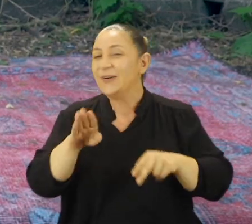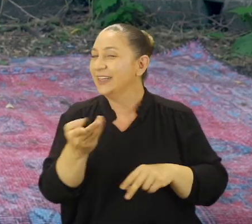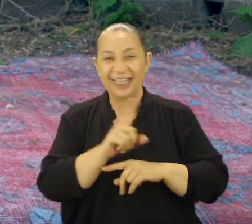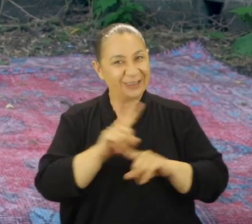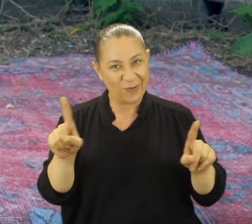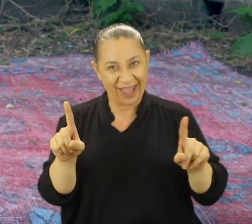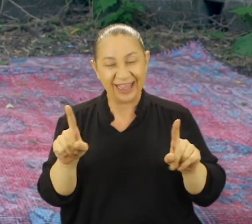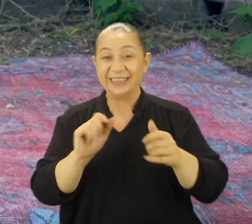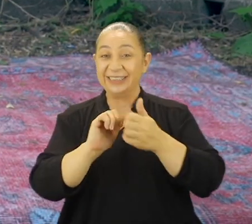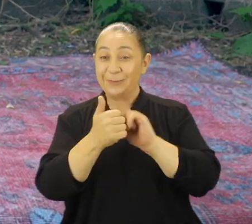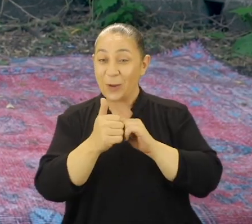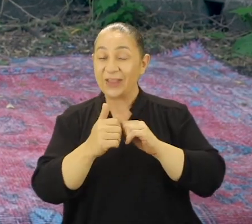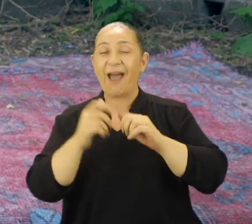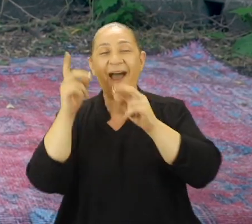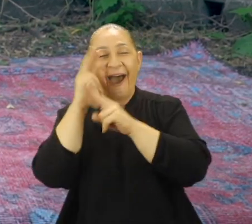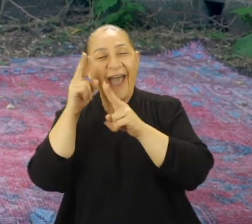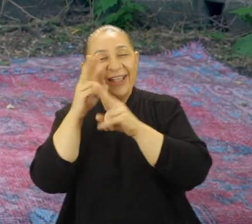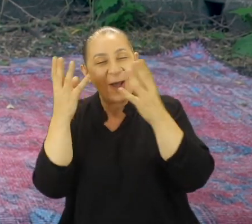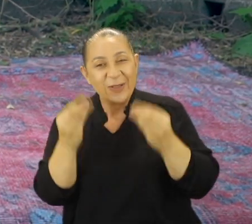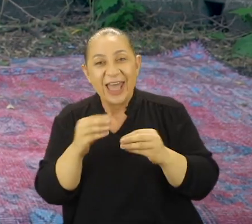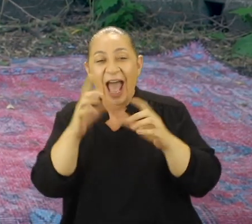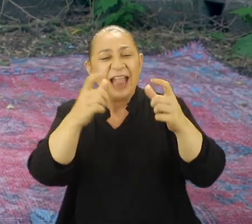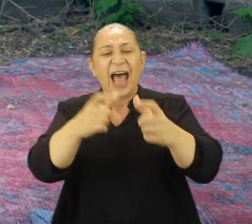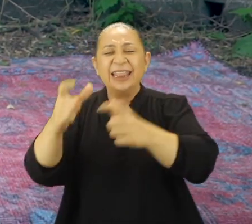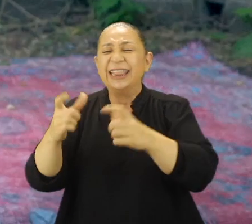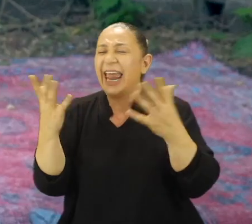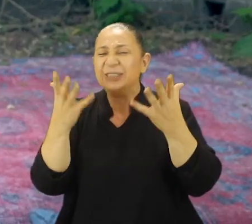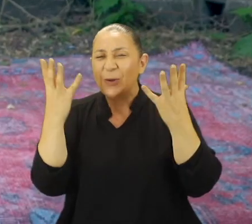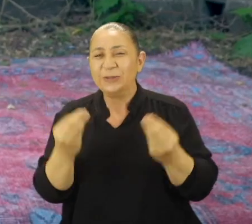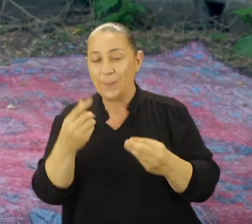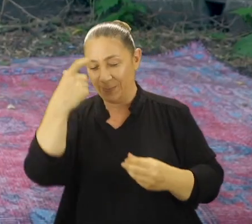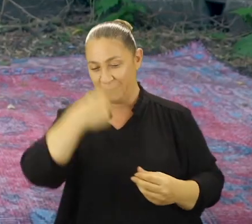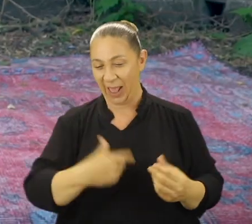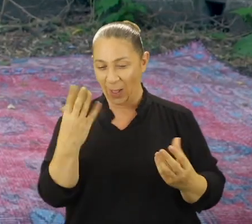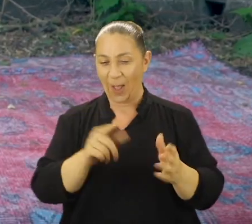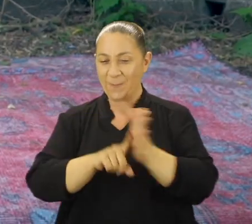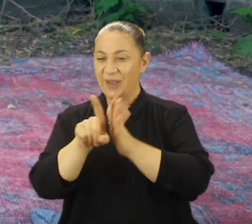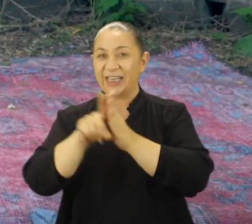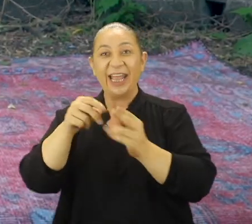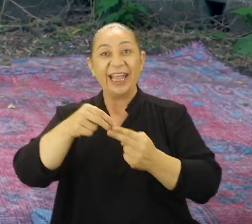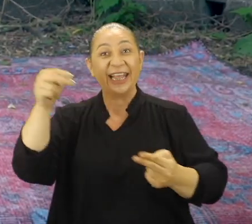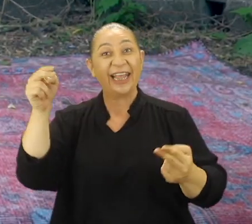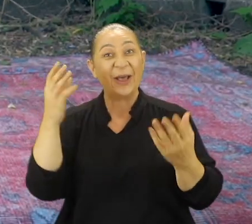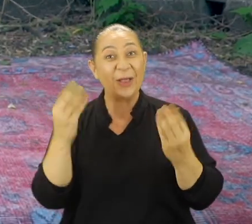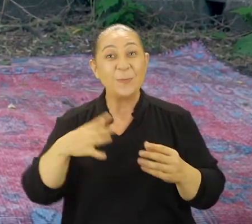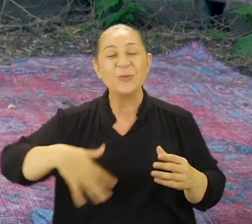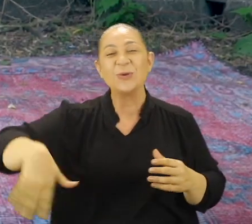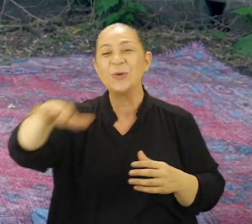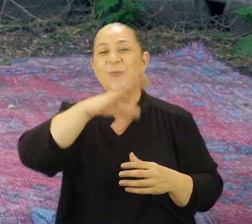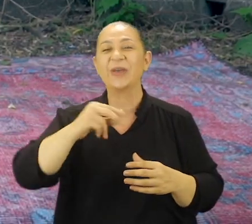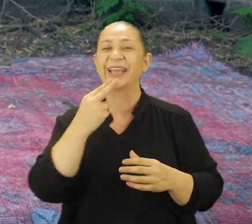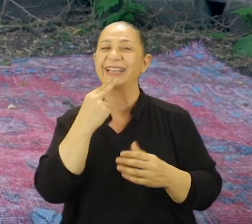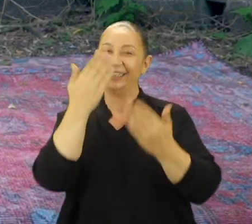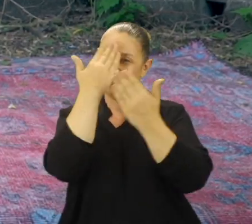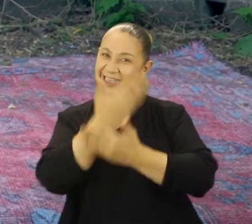vazgeçmeyen, sporda ve hayalini kurduğu alan neresi olursa olsun birey olarak başarılı hikayeleri yazan tüm